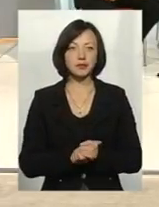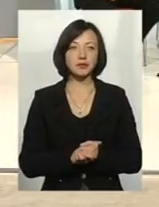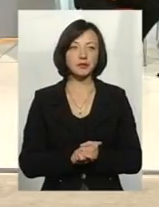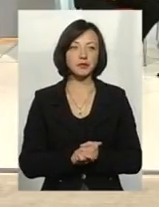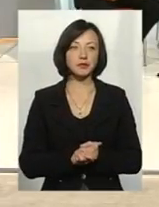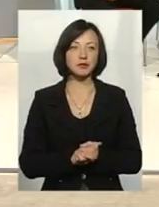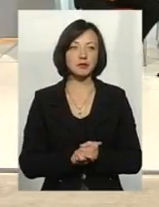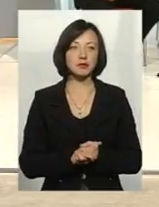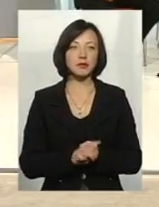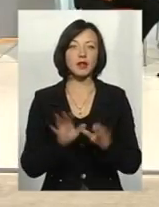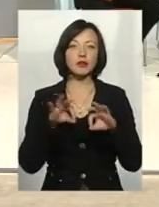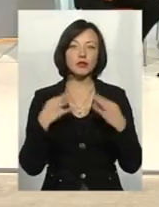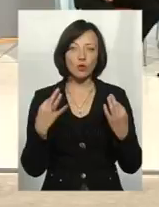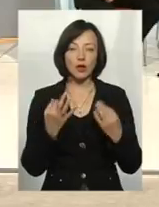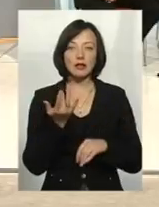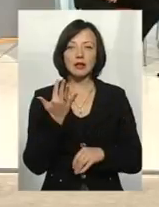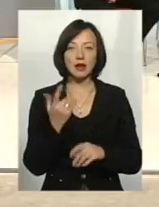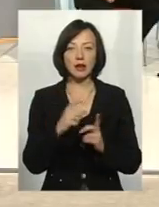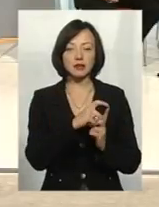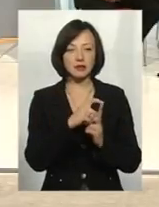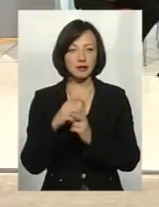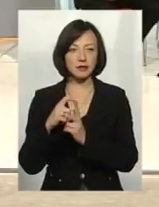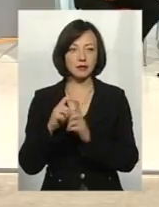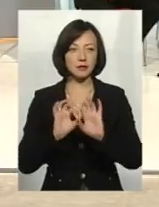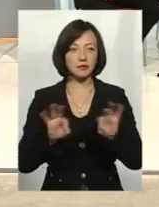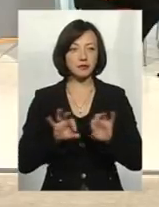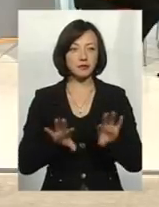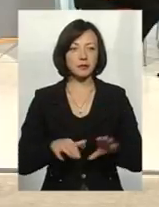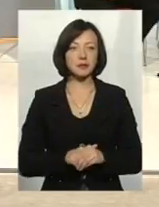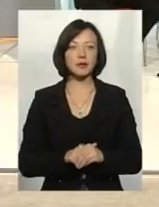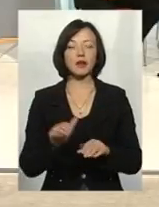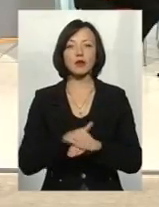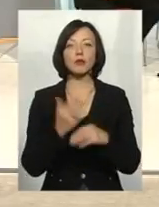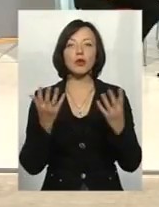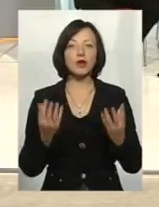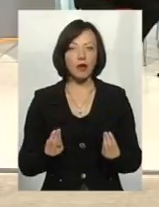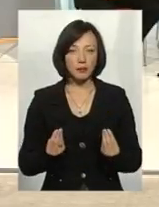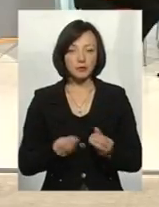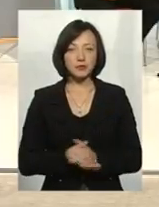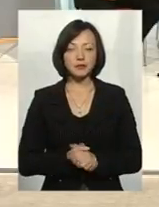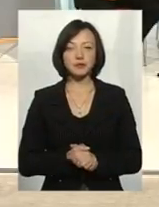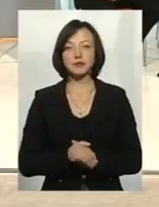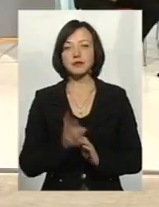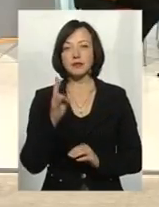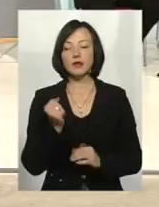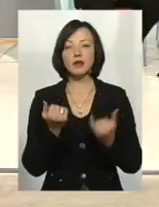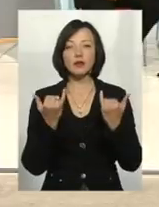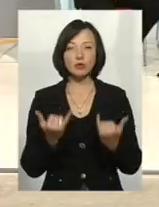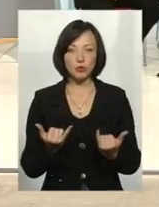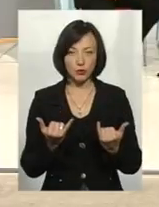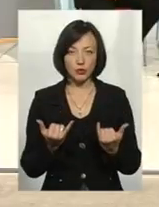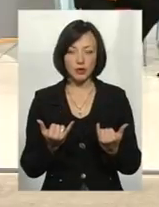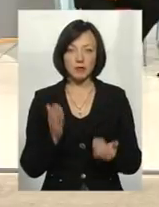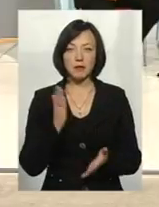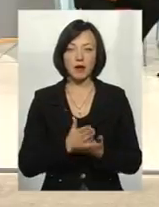Якщо дозволити кілька сів. Доброго дня. На сьогоднішній день маємо